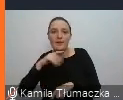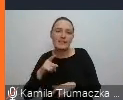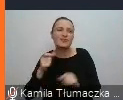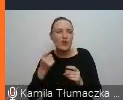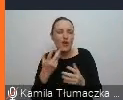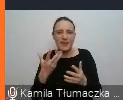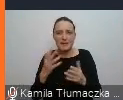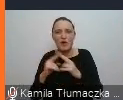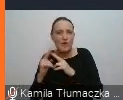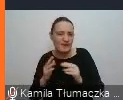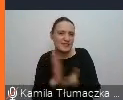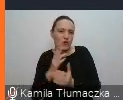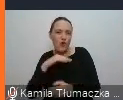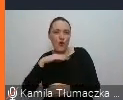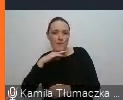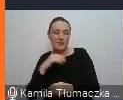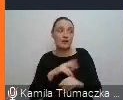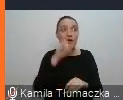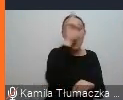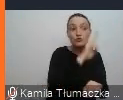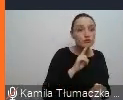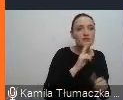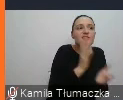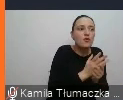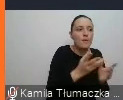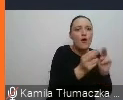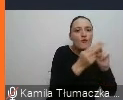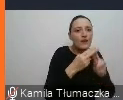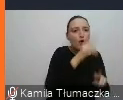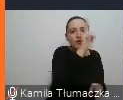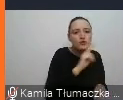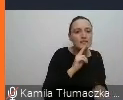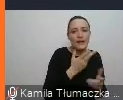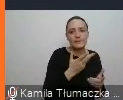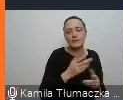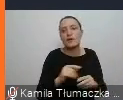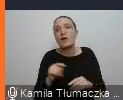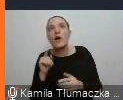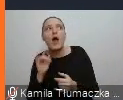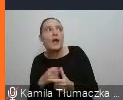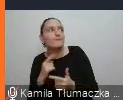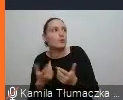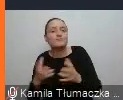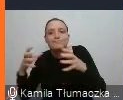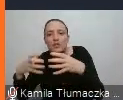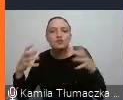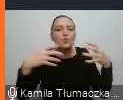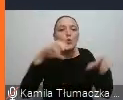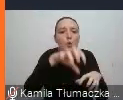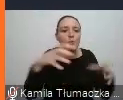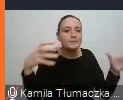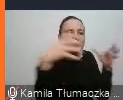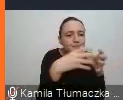logopedów. Jeśli jesteśmy rodzicami, siedzimy w bańce rodzicielskiej. Jeśli jesteśmy w innej bańce, to po prostu